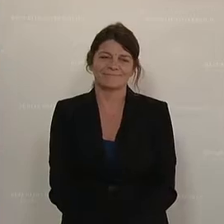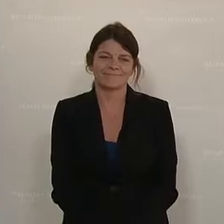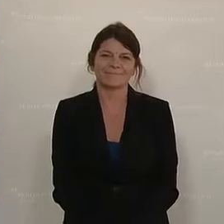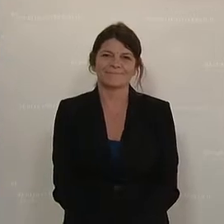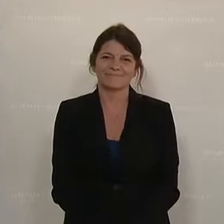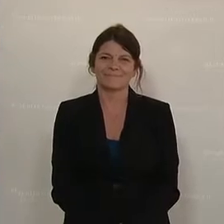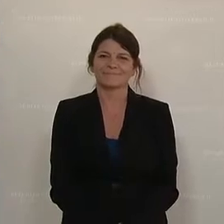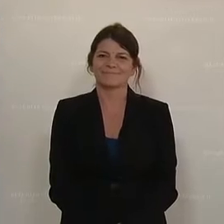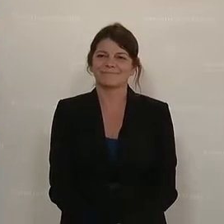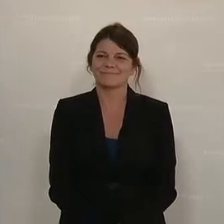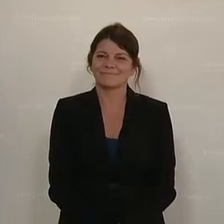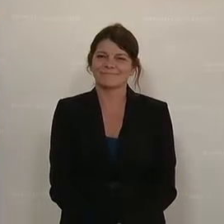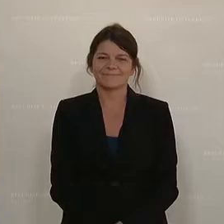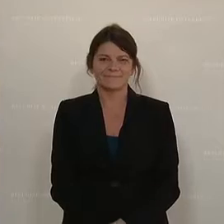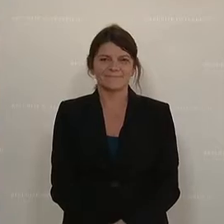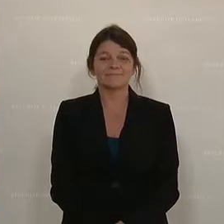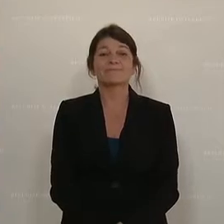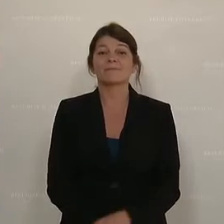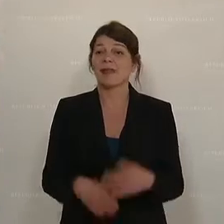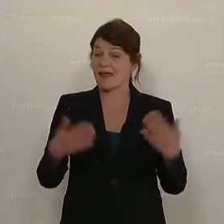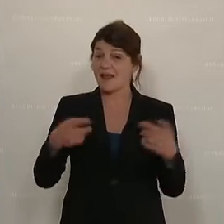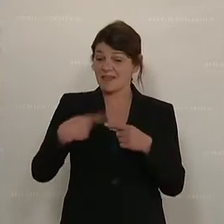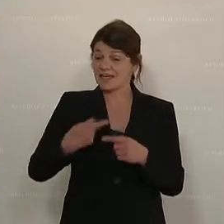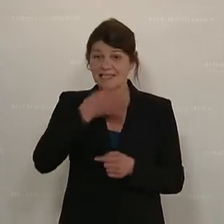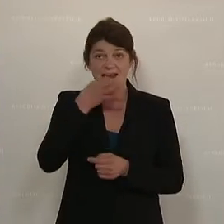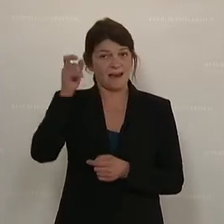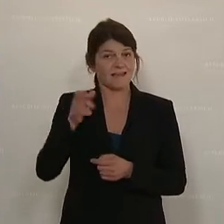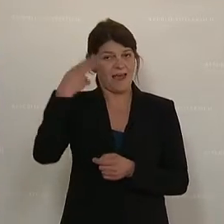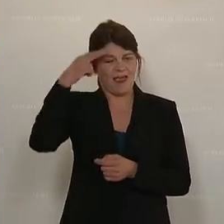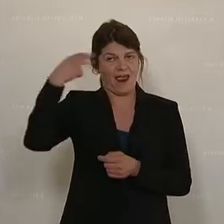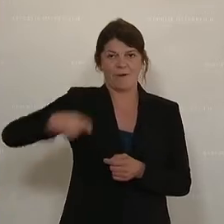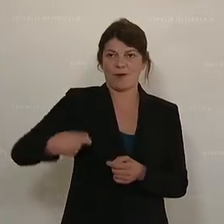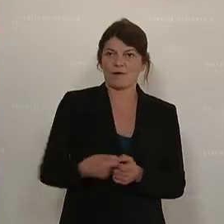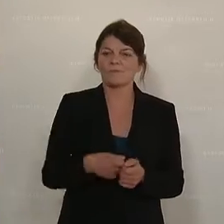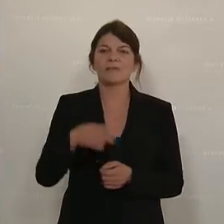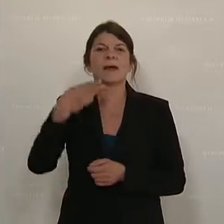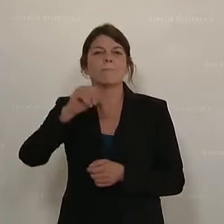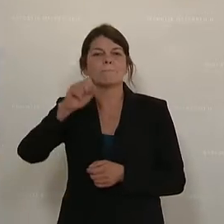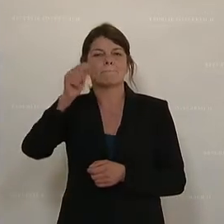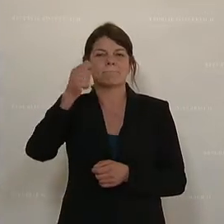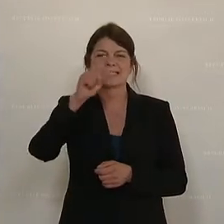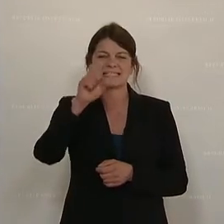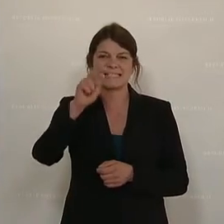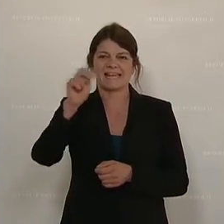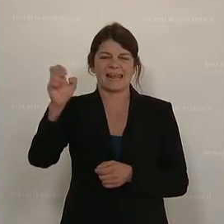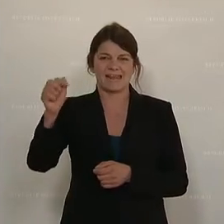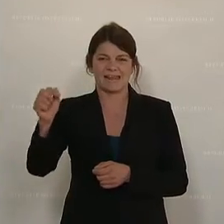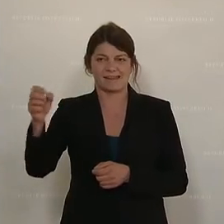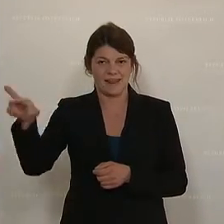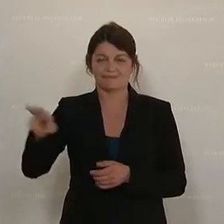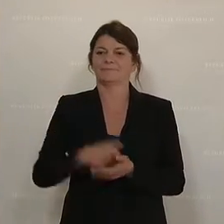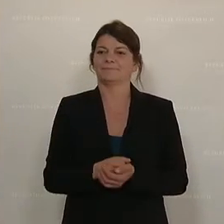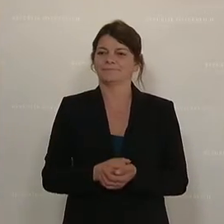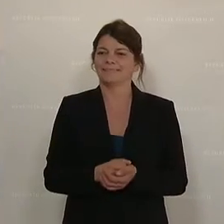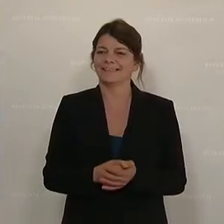Der Wirtschaftssprecher der SPÖ, der Wiener Steuerberater und Wirtschaftsprüfer Christoph Matznetter ist der Nächste.